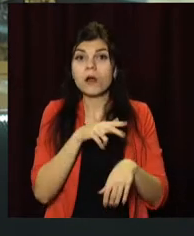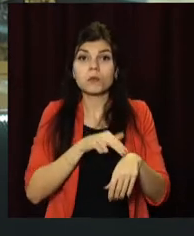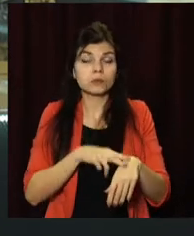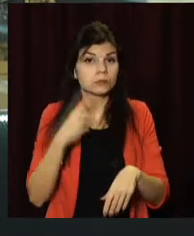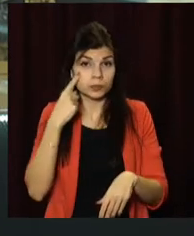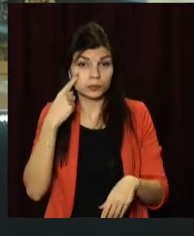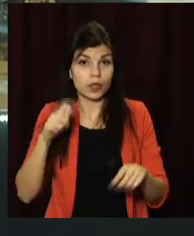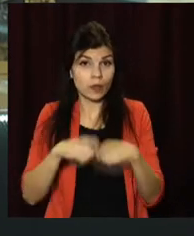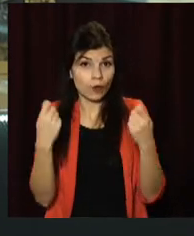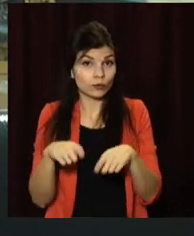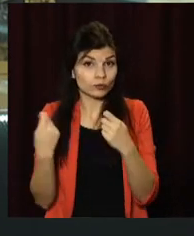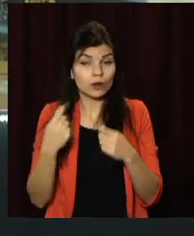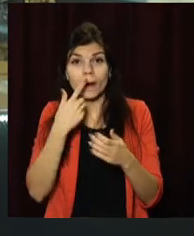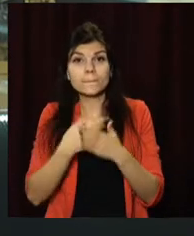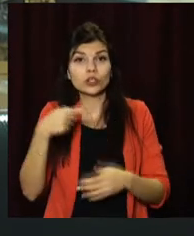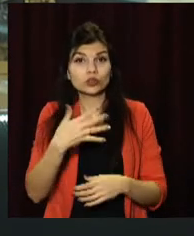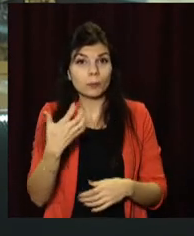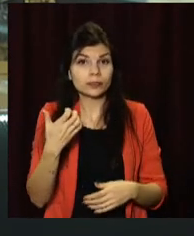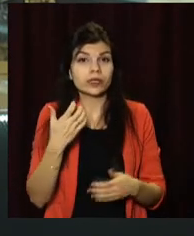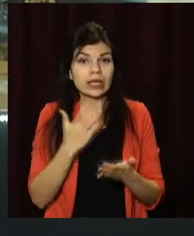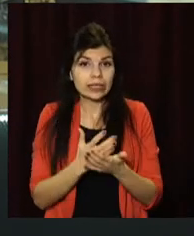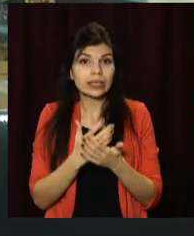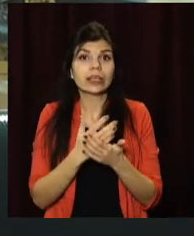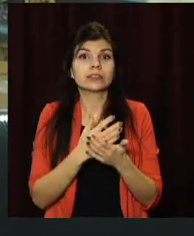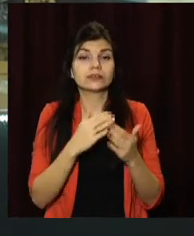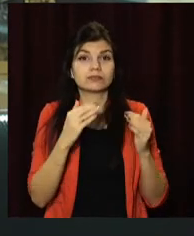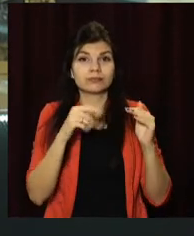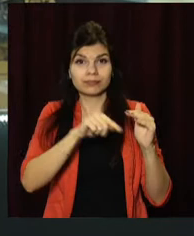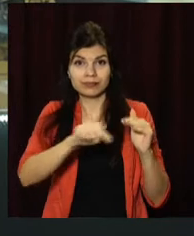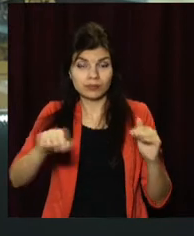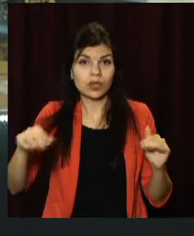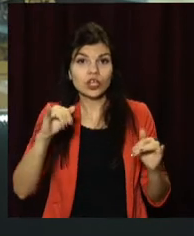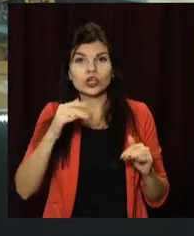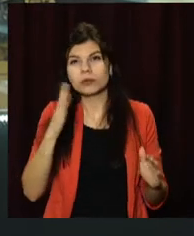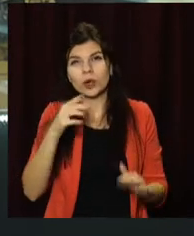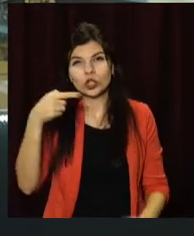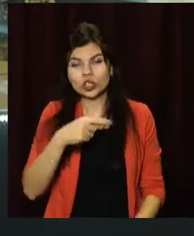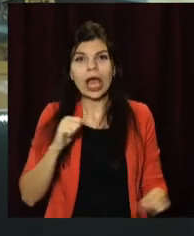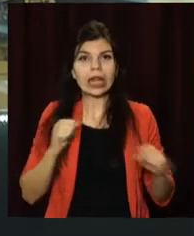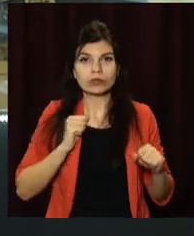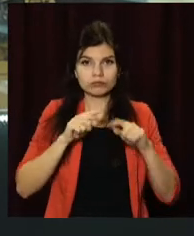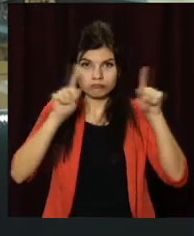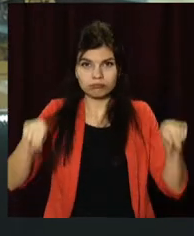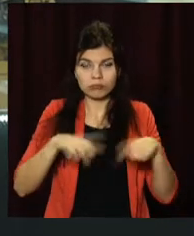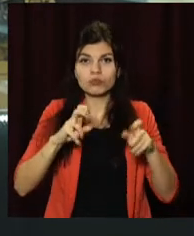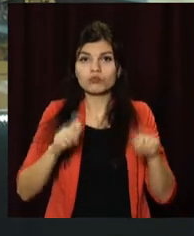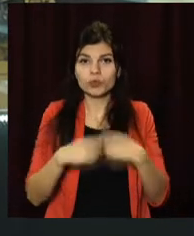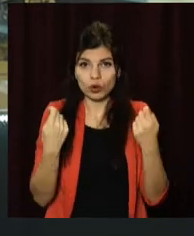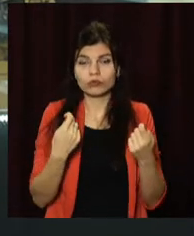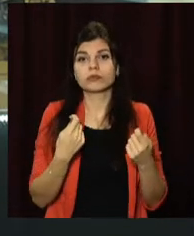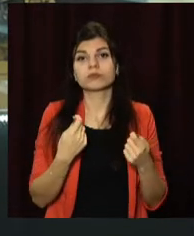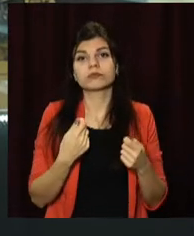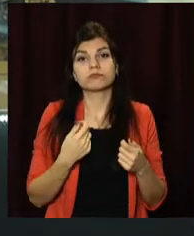роботі понад півтори тисячі закладів та склали майже тисячу адмінпротоколів за порушення карантинних правил. Закон о